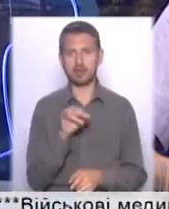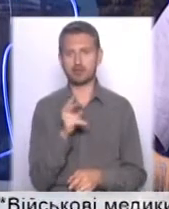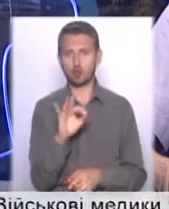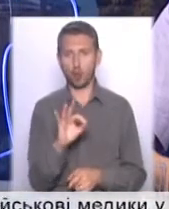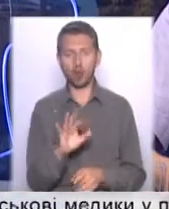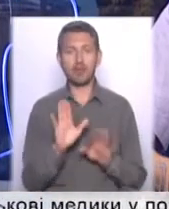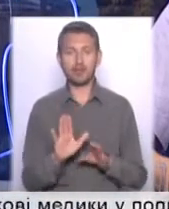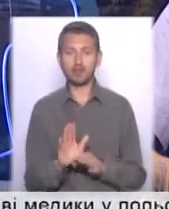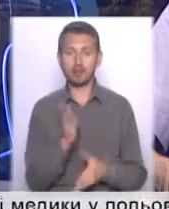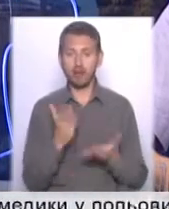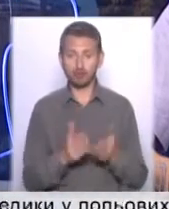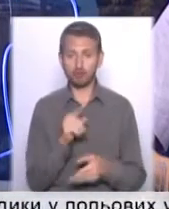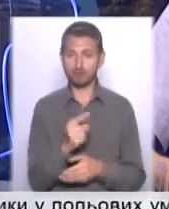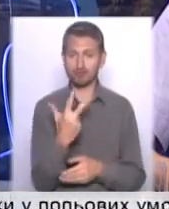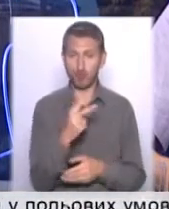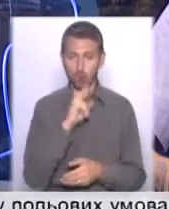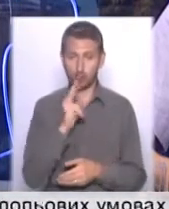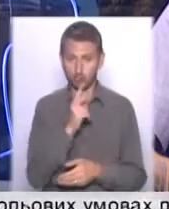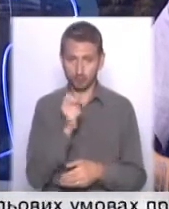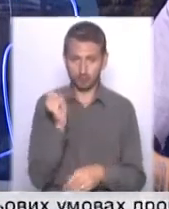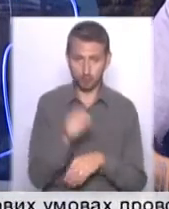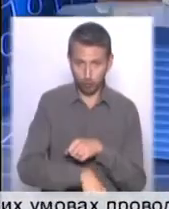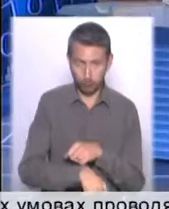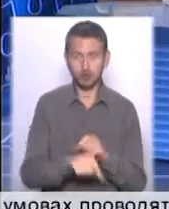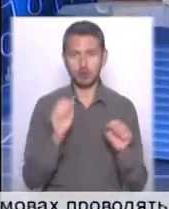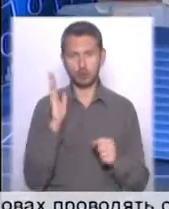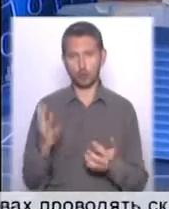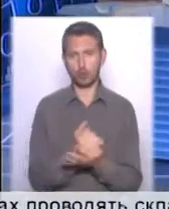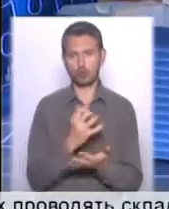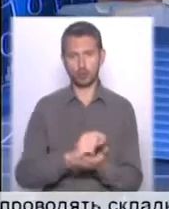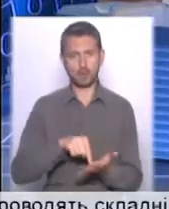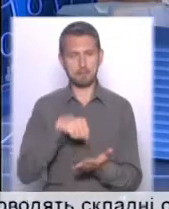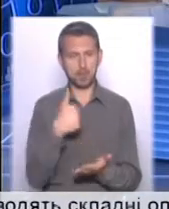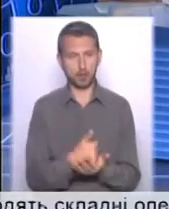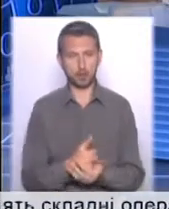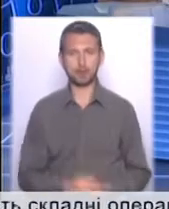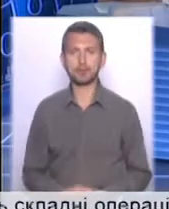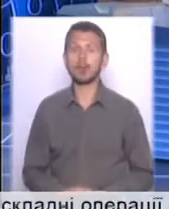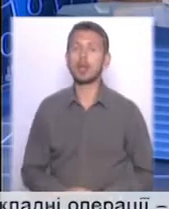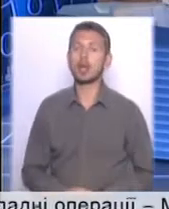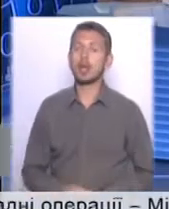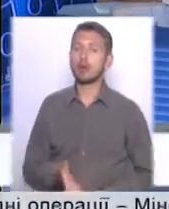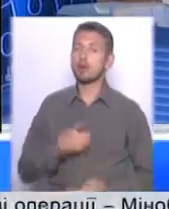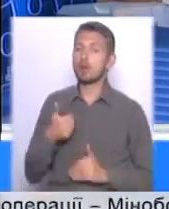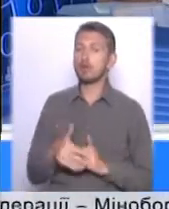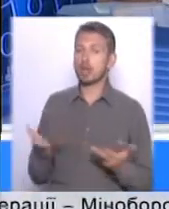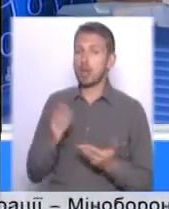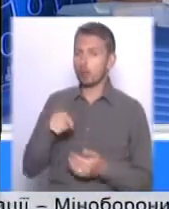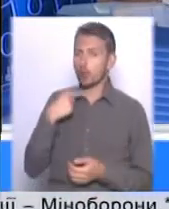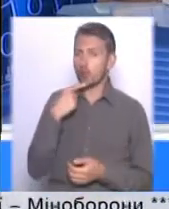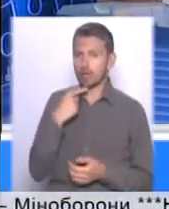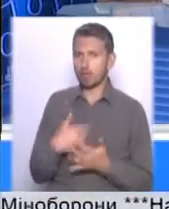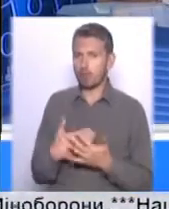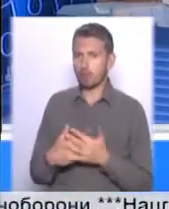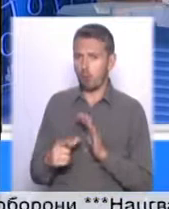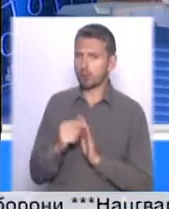цих трьох драконів, він зможе стати успішним мером. 223-09-71, будь ласка, долучайтеся до нашої розмови. Ми вже якось говорили, по-моєму,